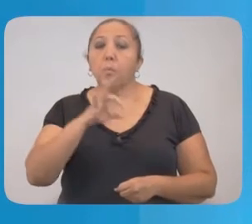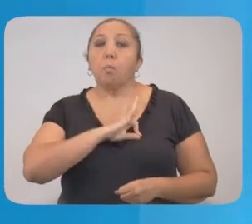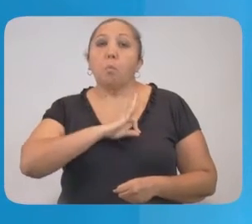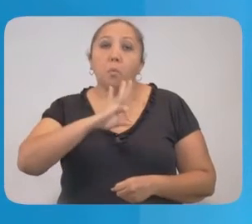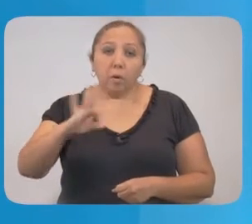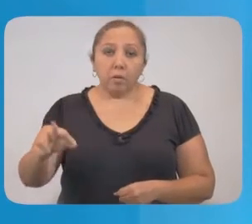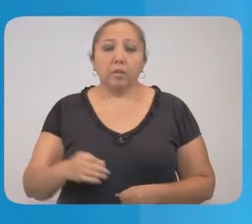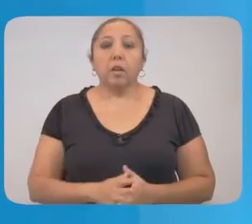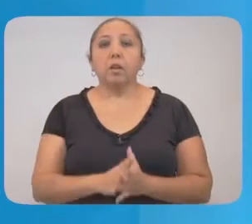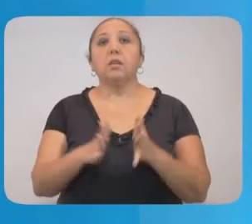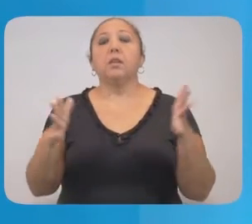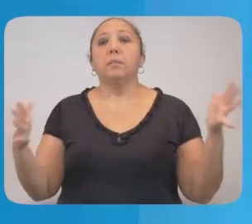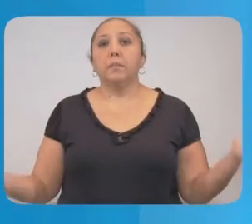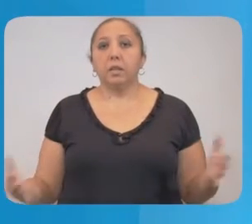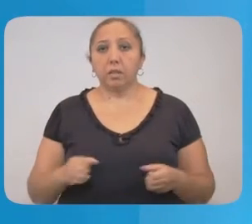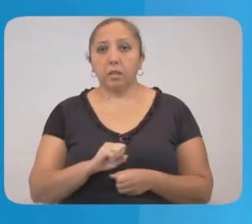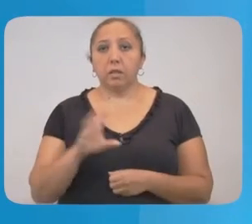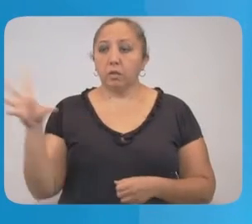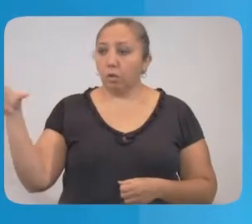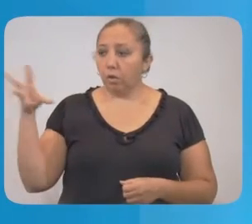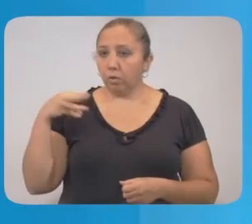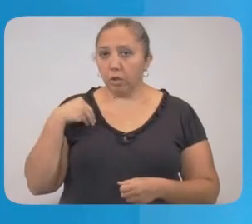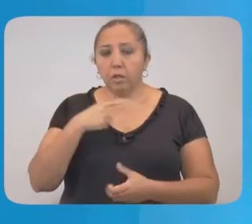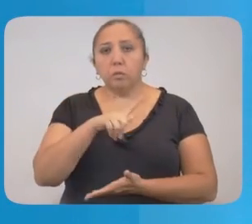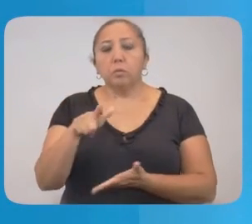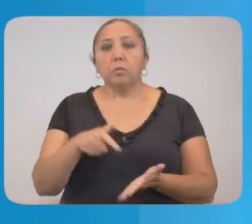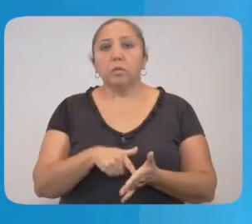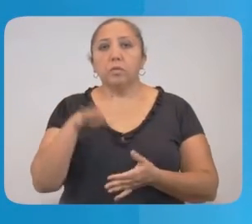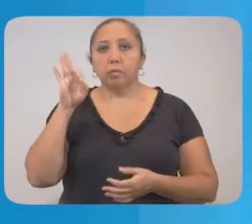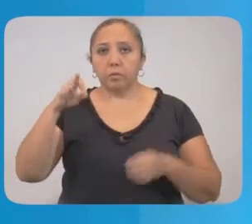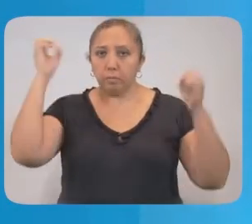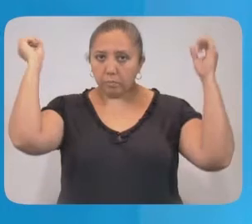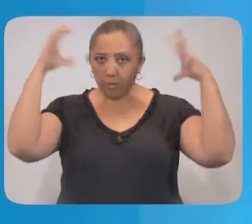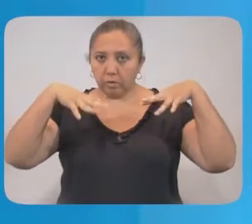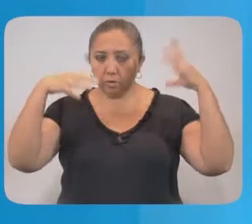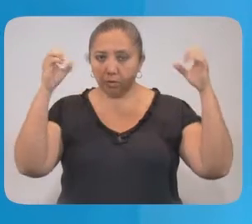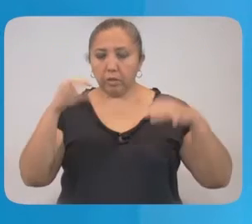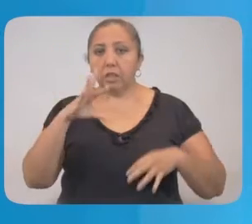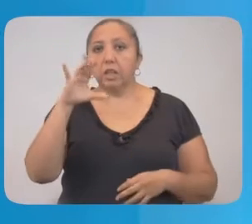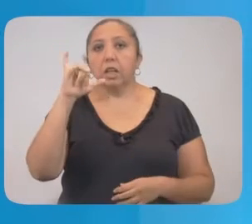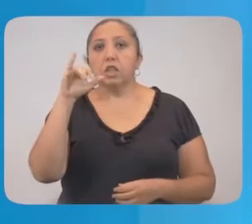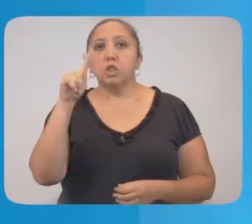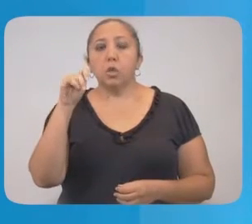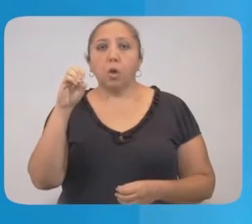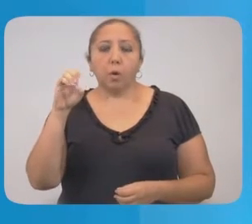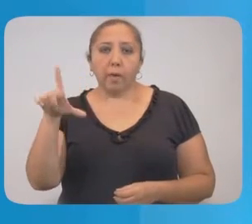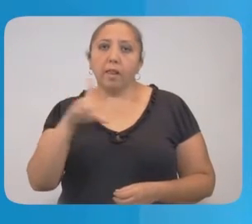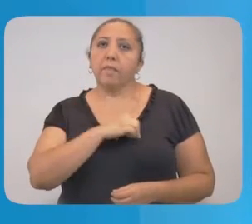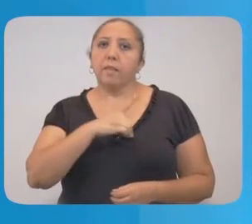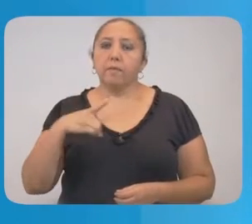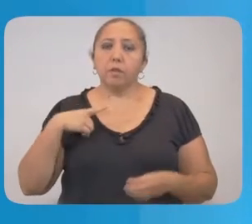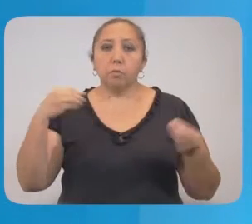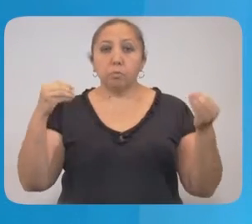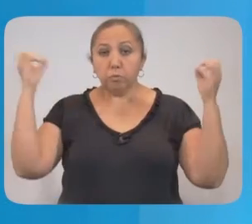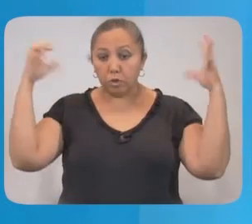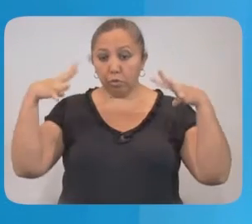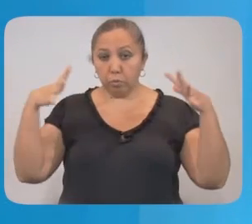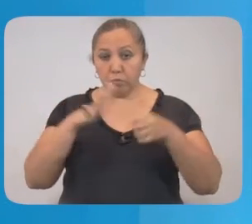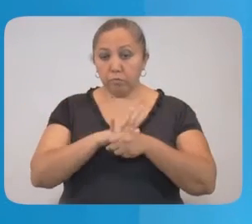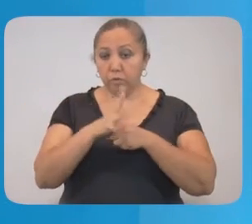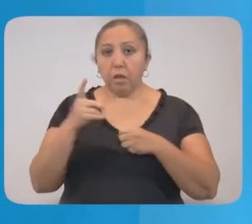mako, sokuli xikubau, mishbayantio, matupak talupak eko leko kohanilo. Bale, begla e chikpa, ulak